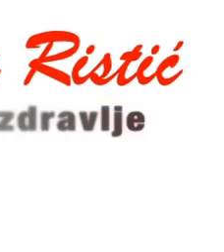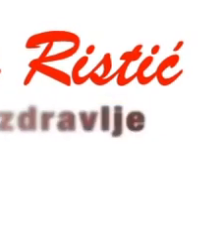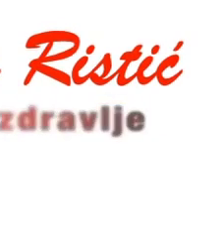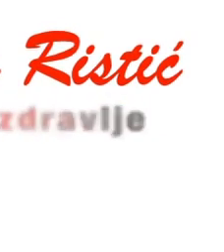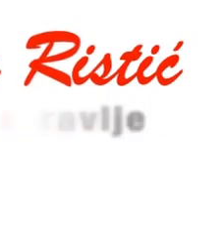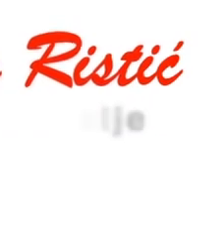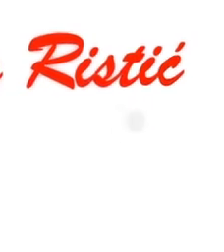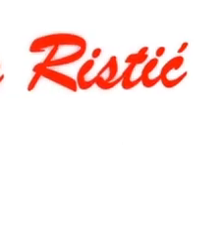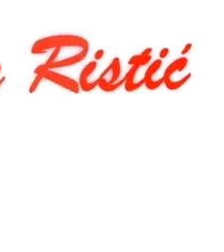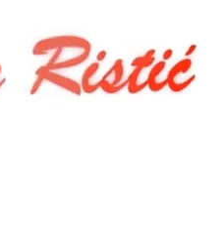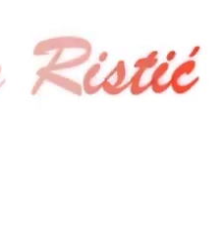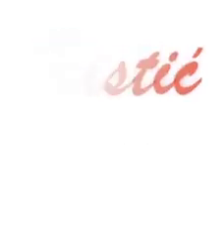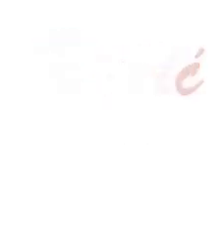Hvala što pratite kanal.